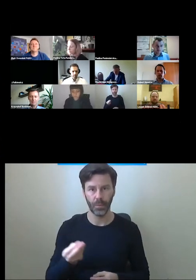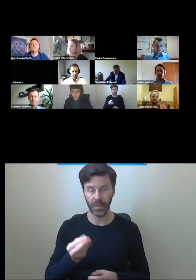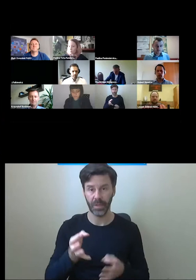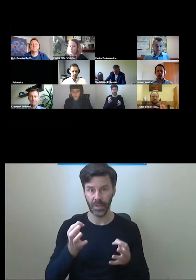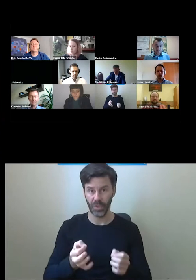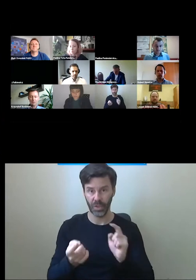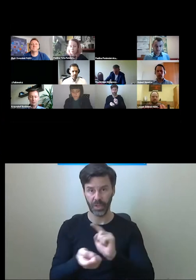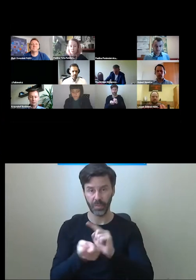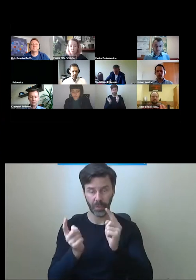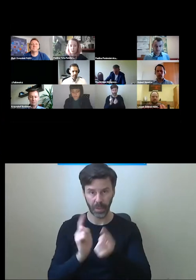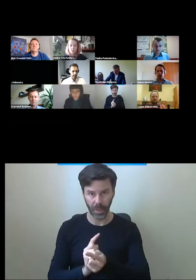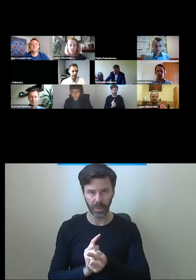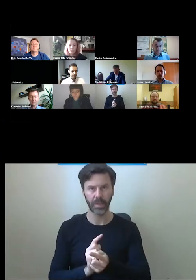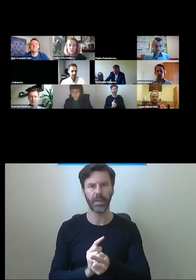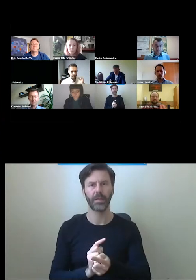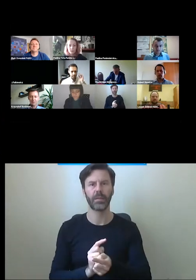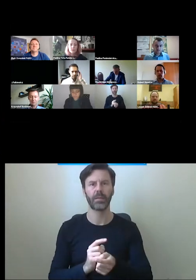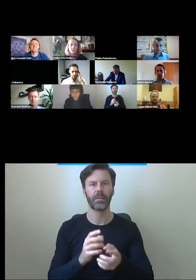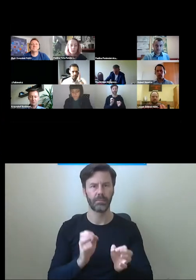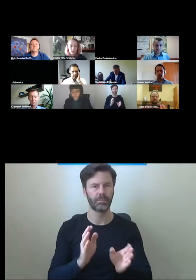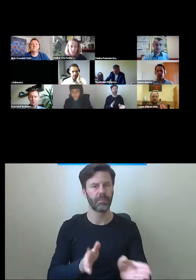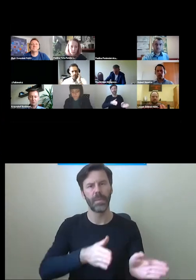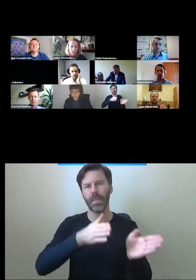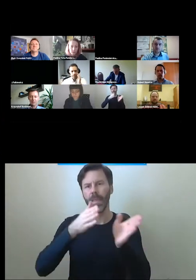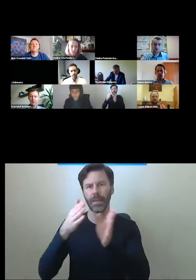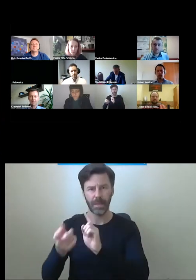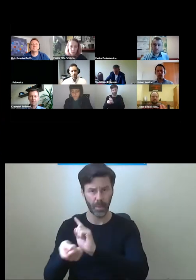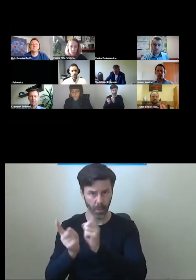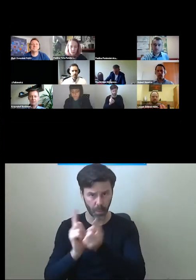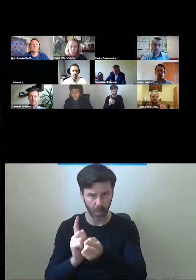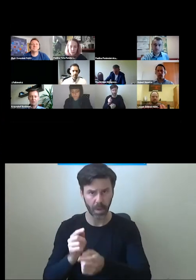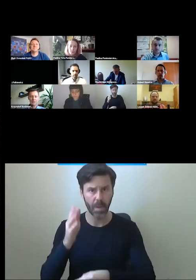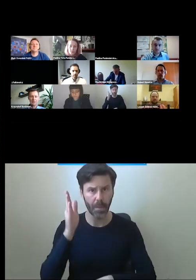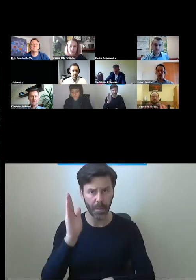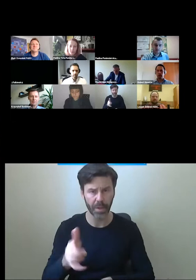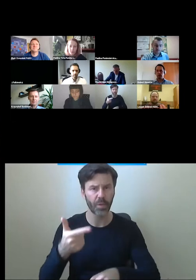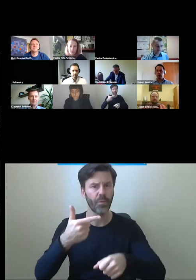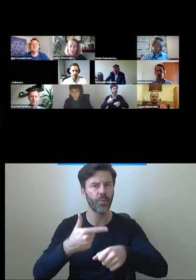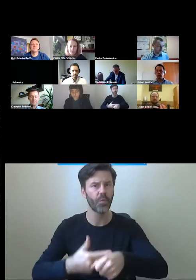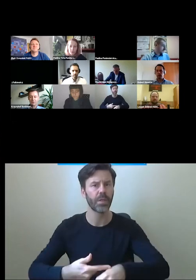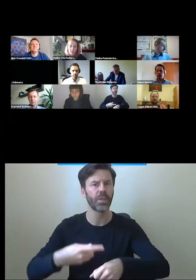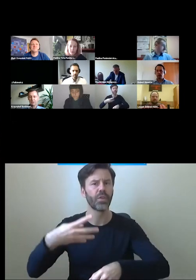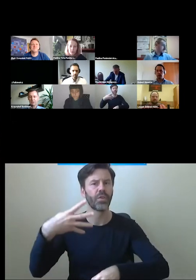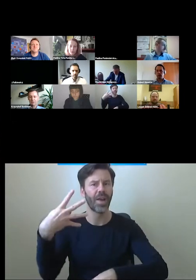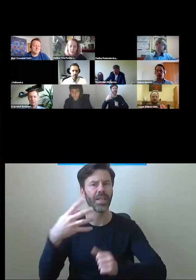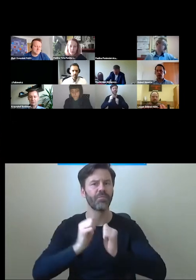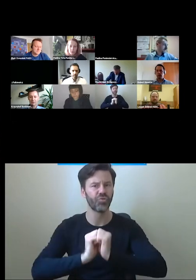spotkaniem, kolejne spotkanie zaplanowaliśmy na 24 września,